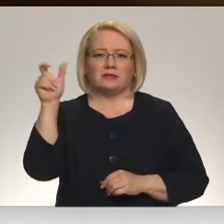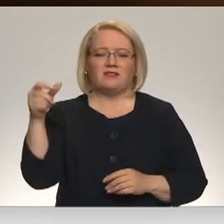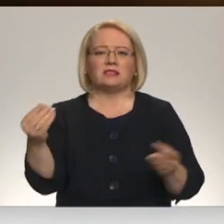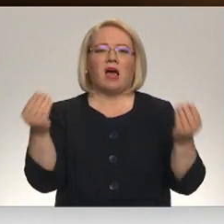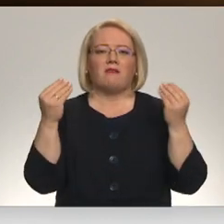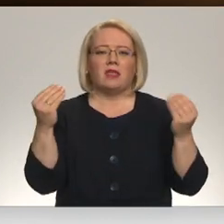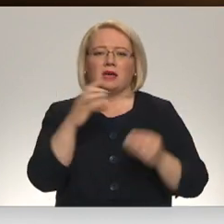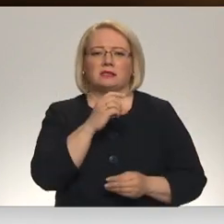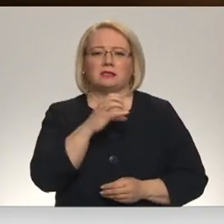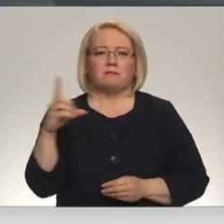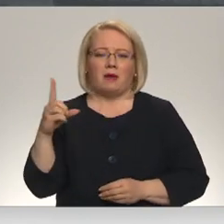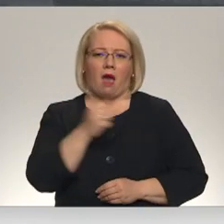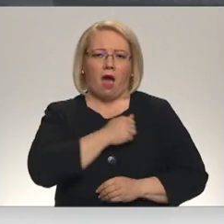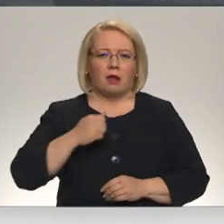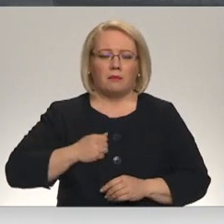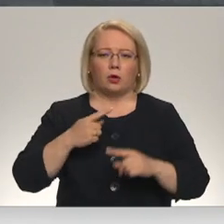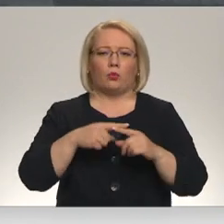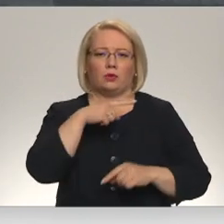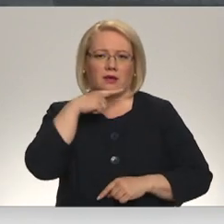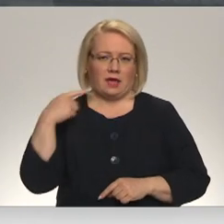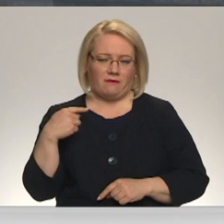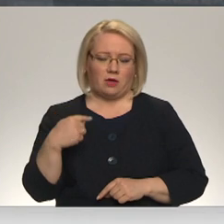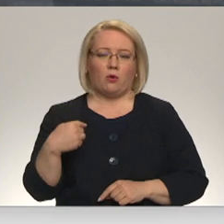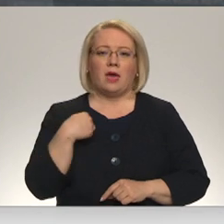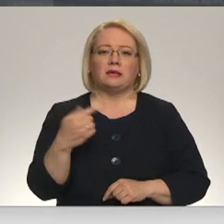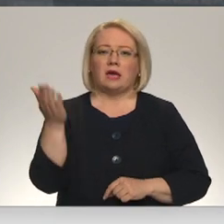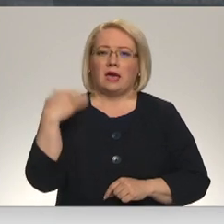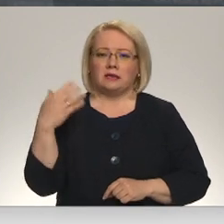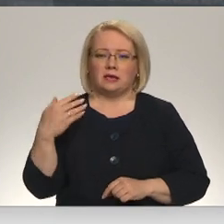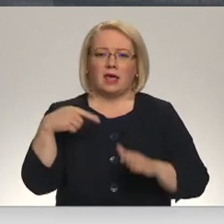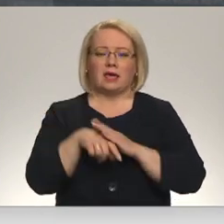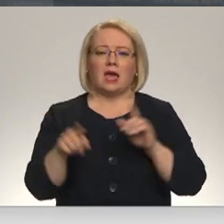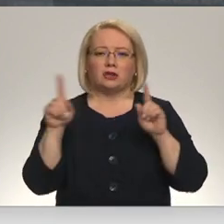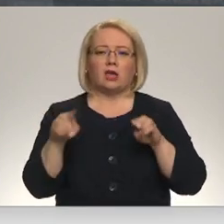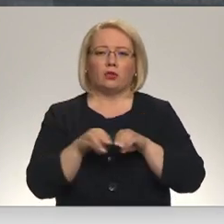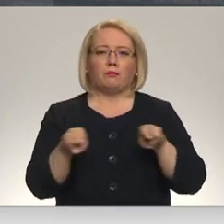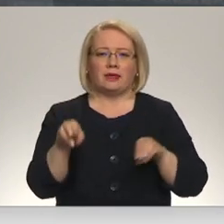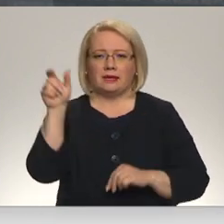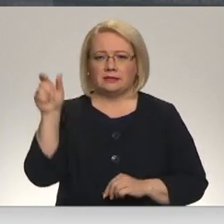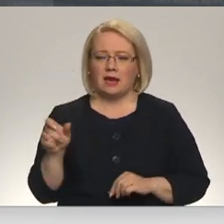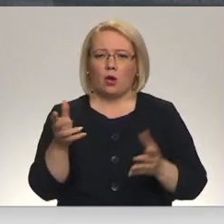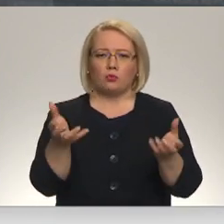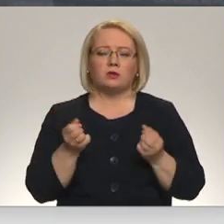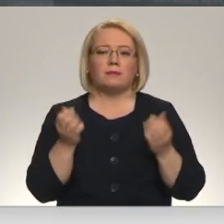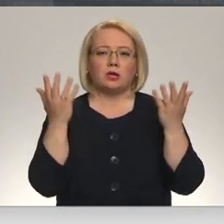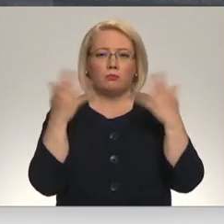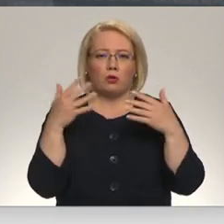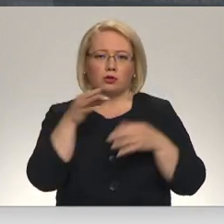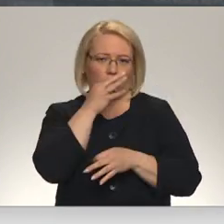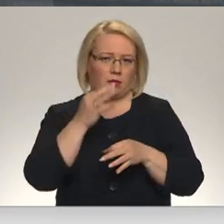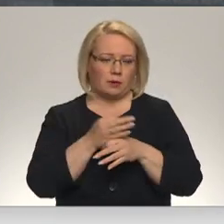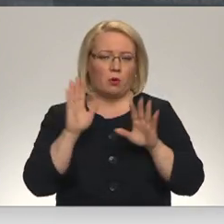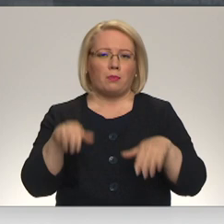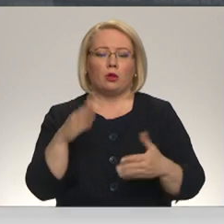armiju un Krieviju. Es aicināju viņai uzņemties politisko atbildību par